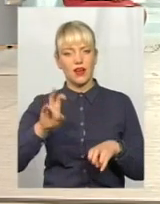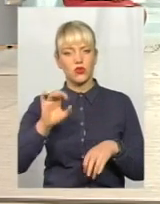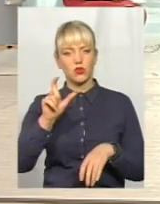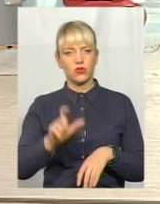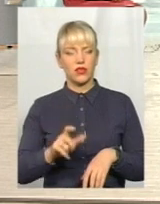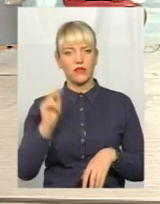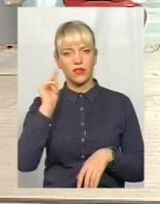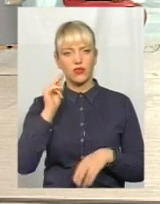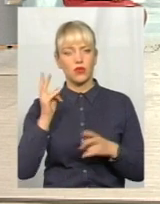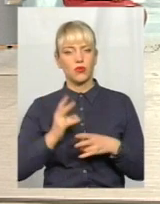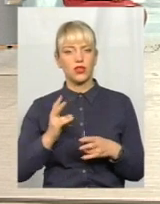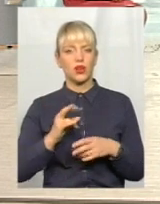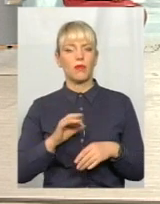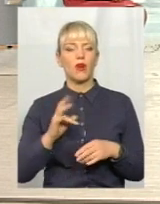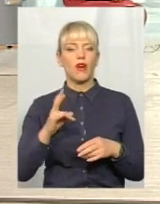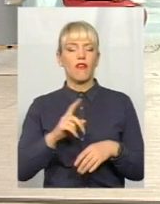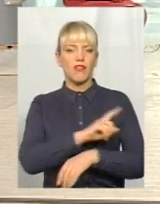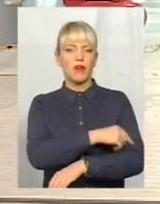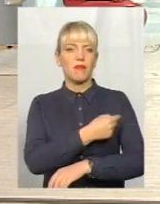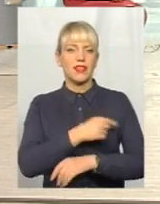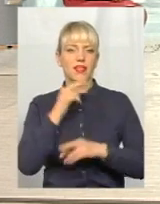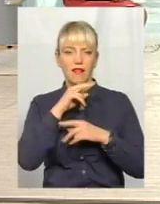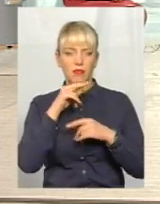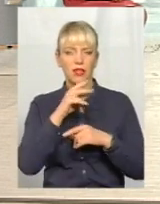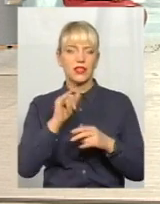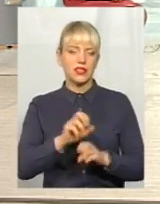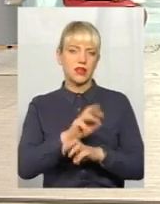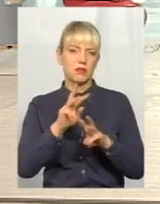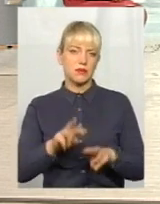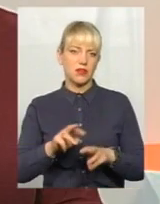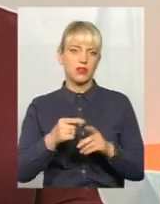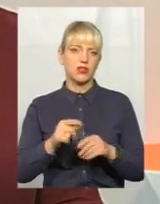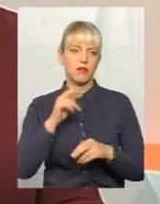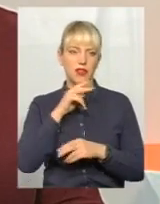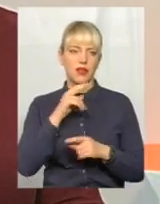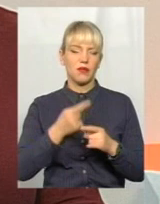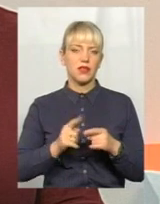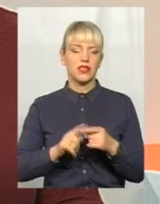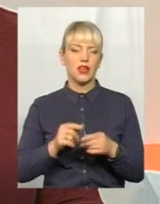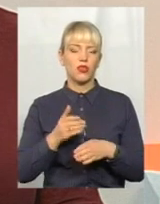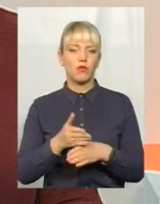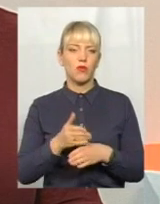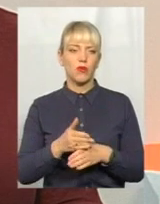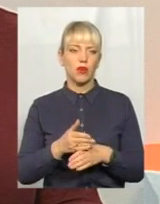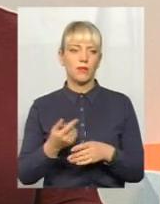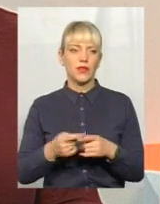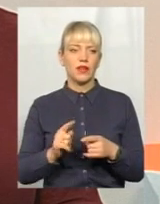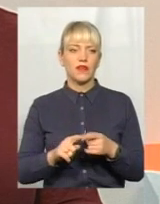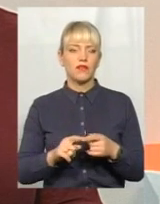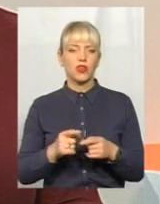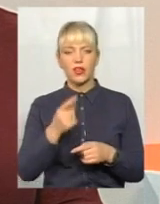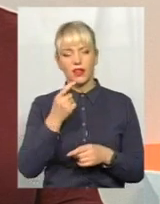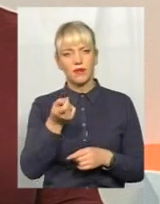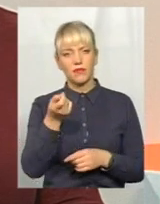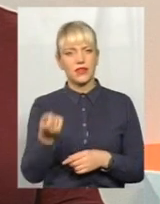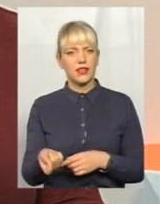потребу в медикаментах і через аптеку ВІОВи забезпечує медикаментами. Звичайно, ця допомога, ну, це невелика крапля в